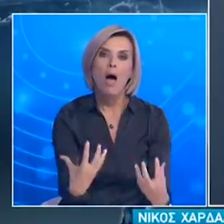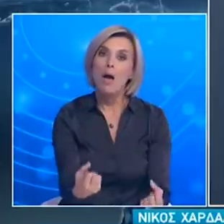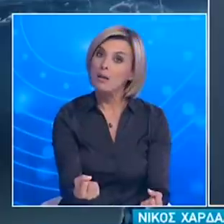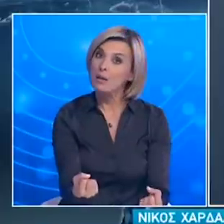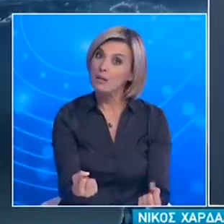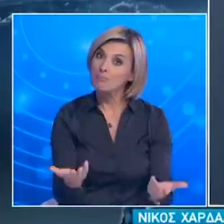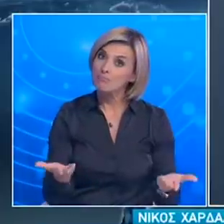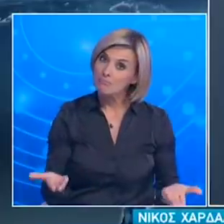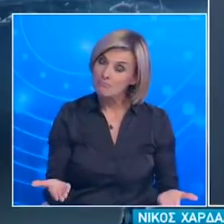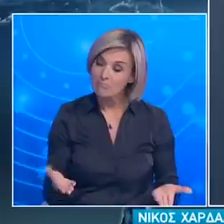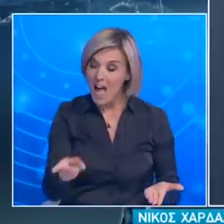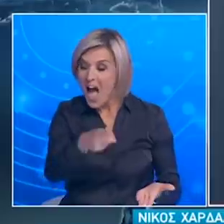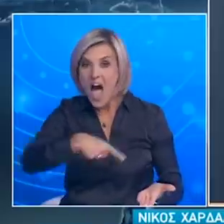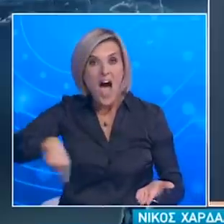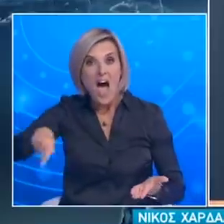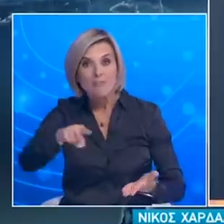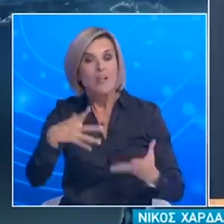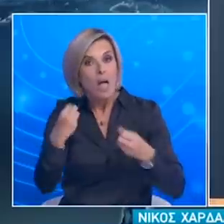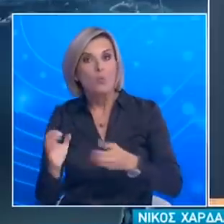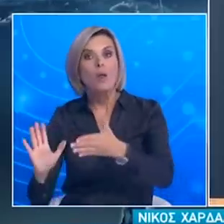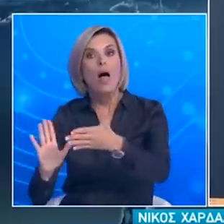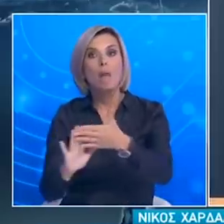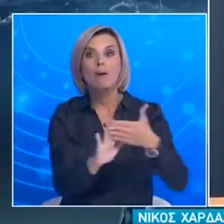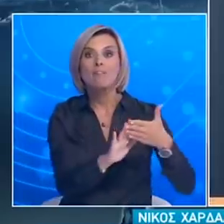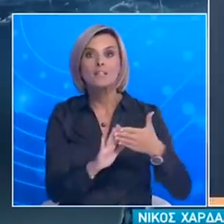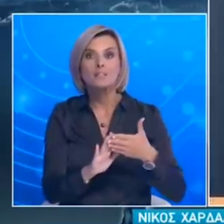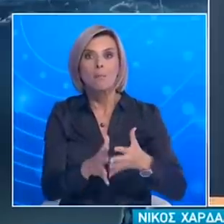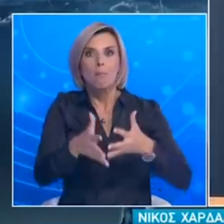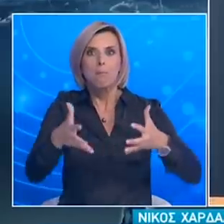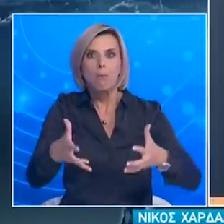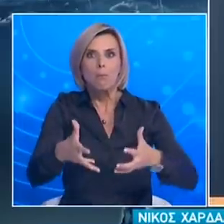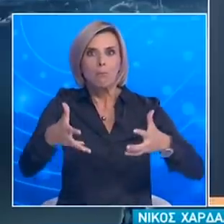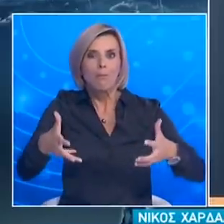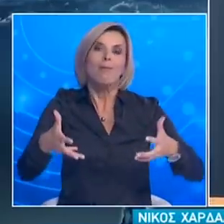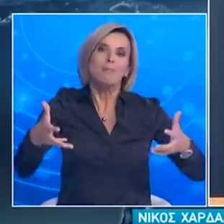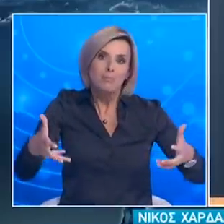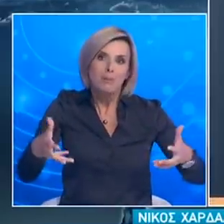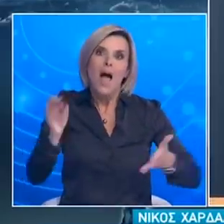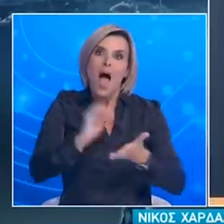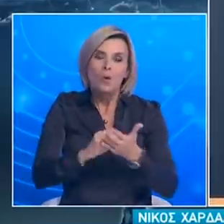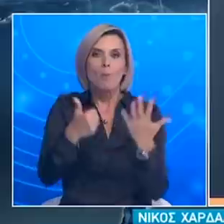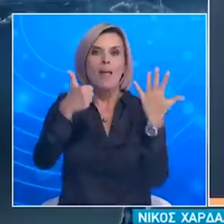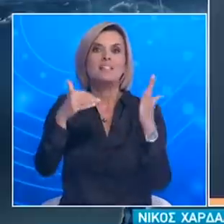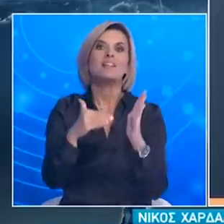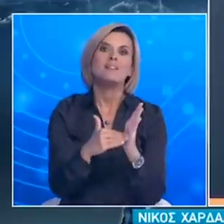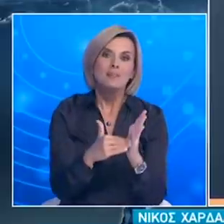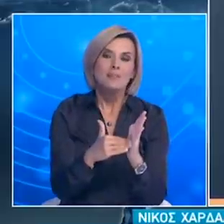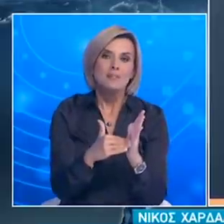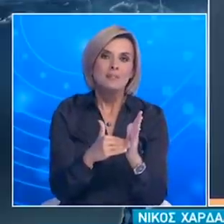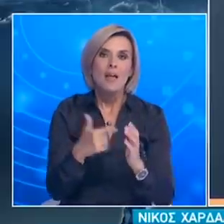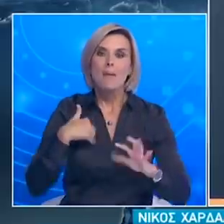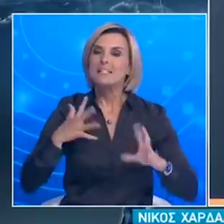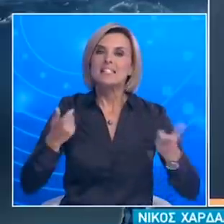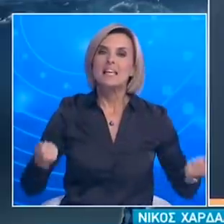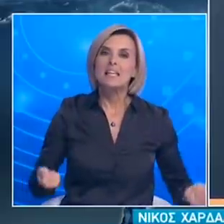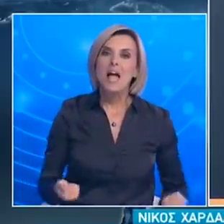Ταυτόχρονα οι επαφές στενές αυτών είναι αν μη τι άλλο άλλες 6.000 Αυτό που κάναμε